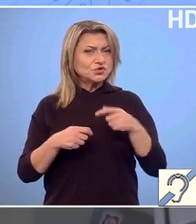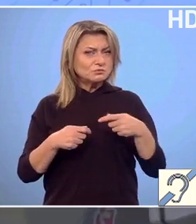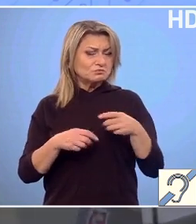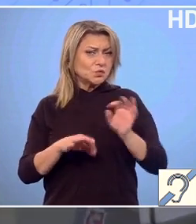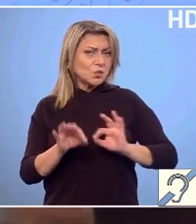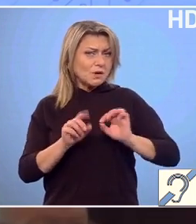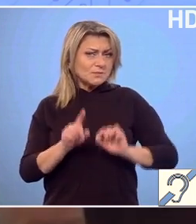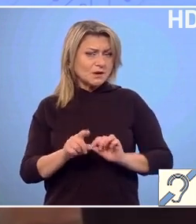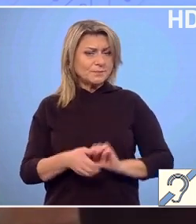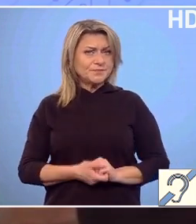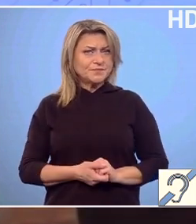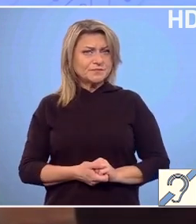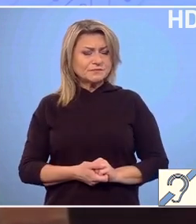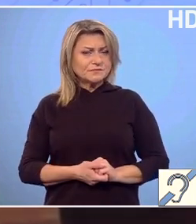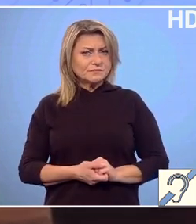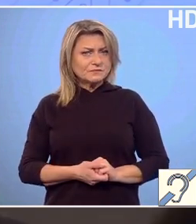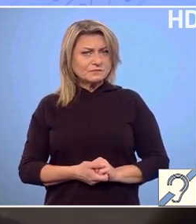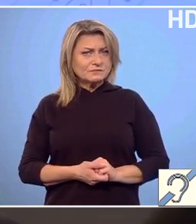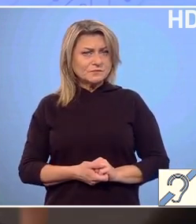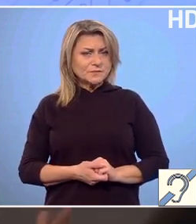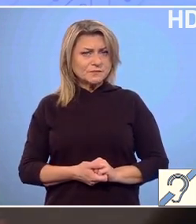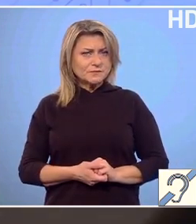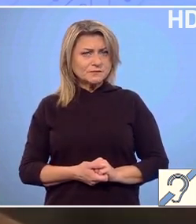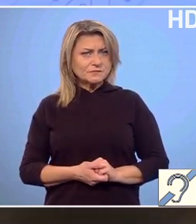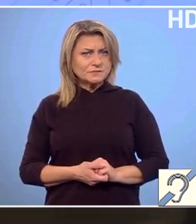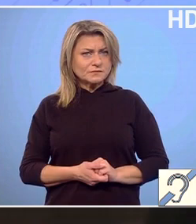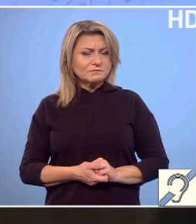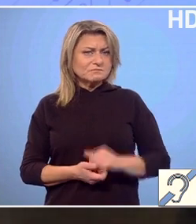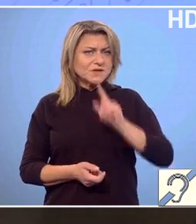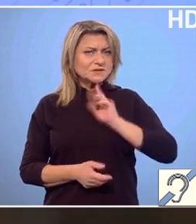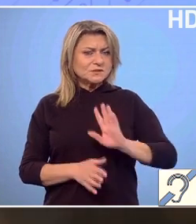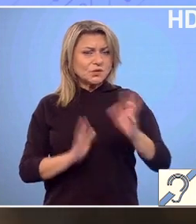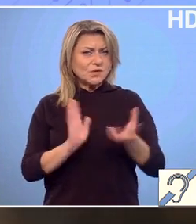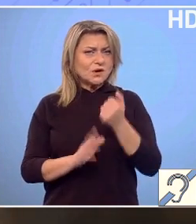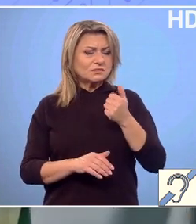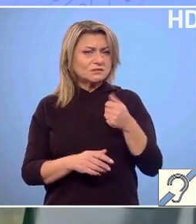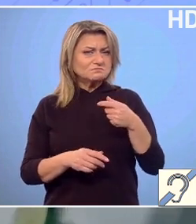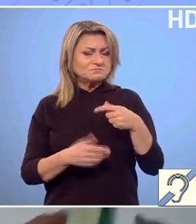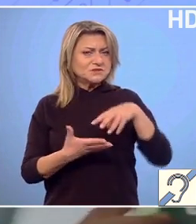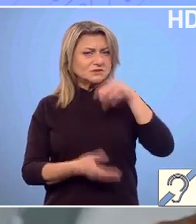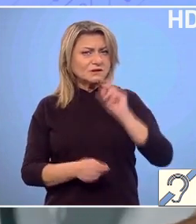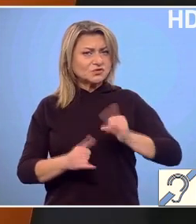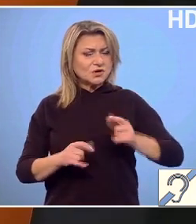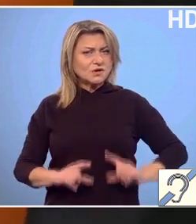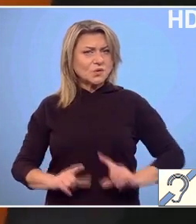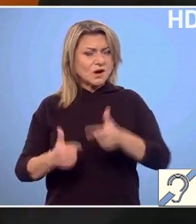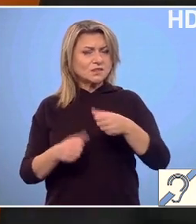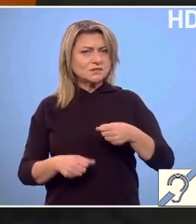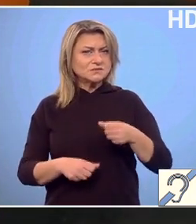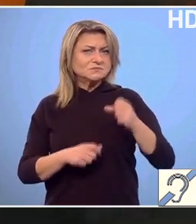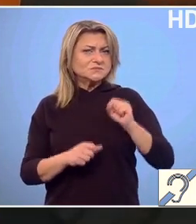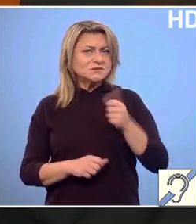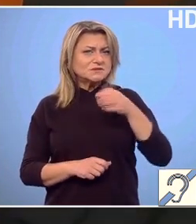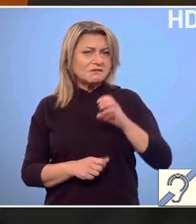de la casa de marcat pur și simplu a luat PET-ul respectiv, l aruncat într-un sac sub